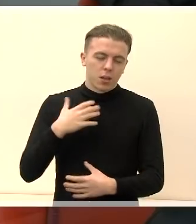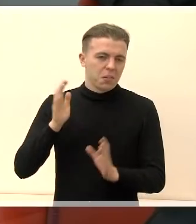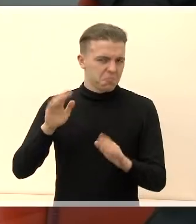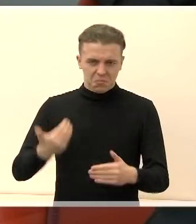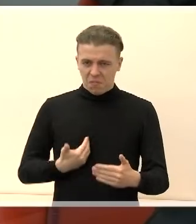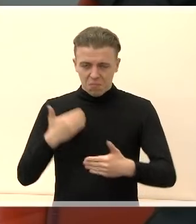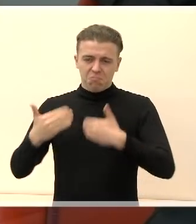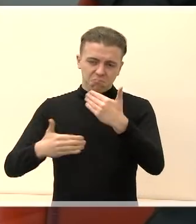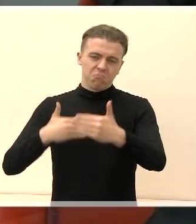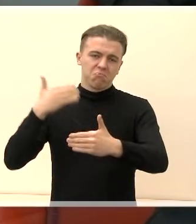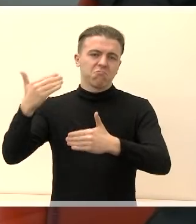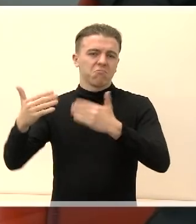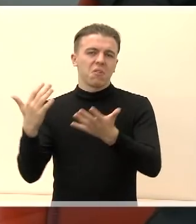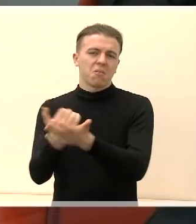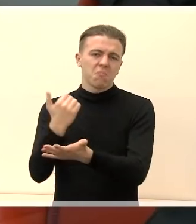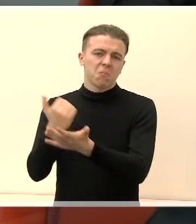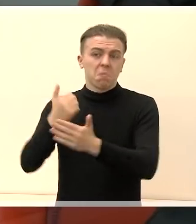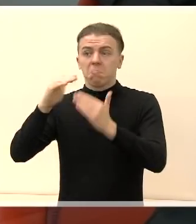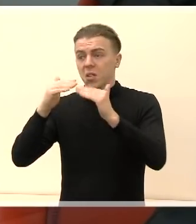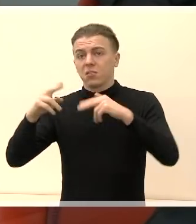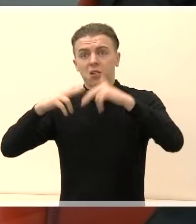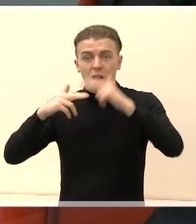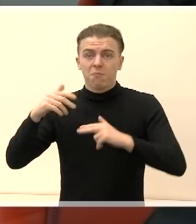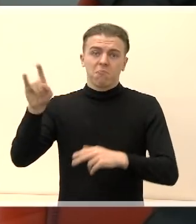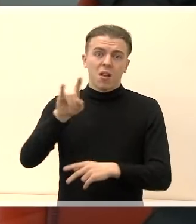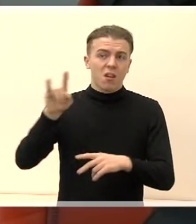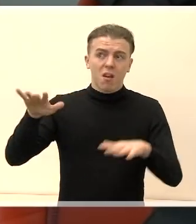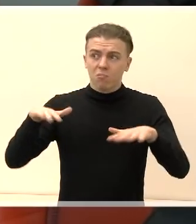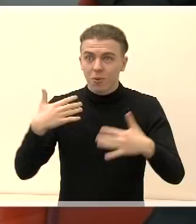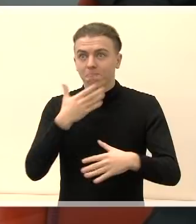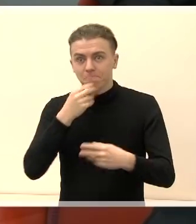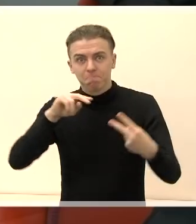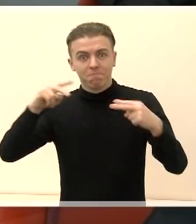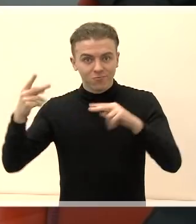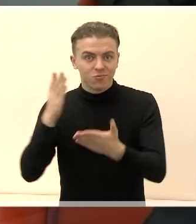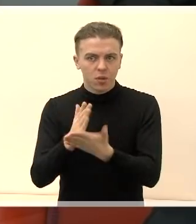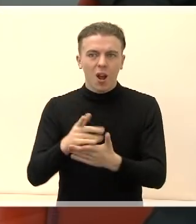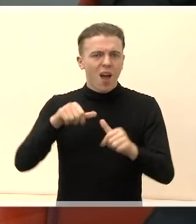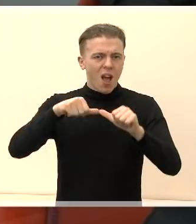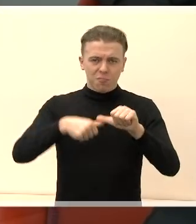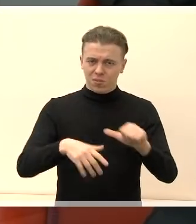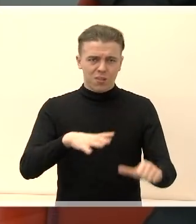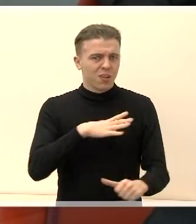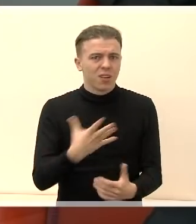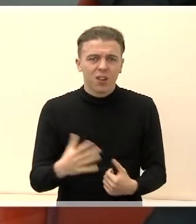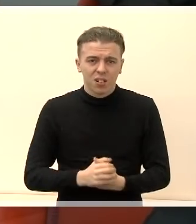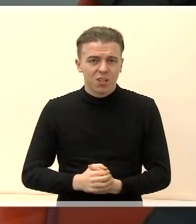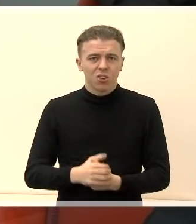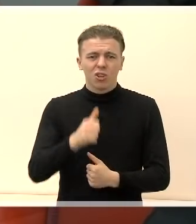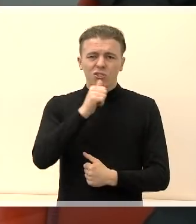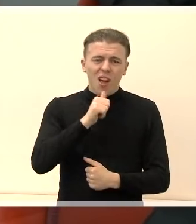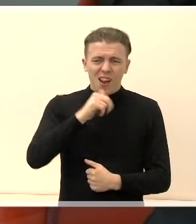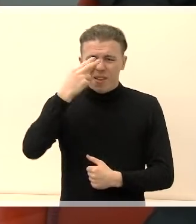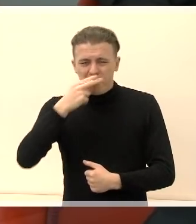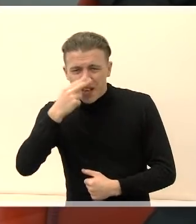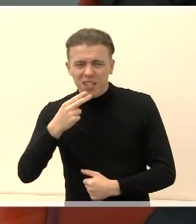juda į priekį, miestai statuosi, Marijampolį gražėja. Nu, nieko neiramžino. Viskas šaunu ten. Žalieji, meilinėji,